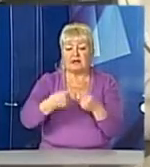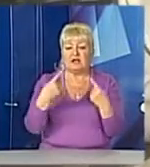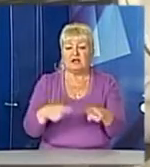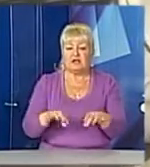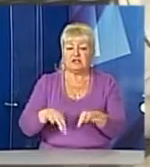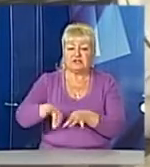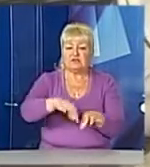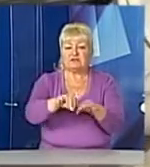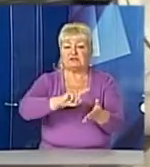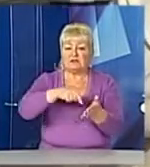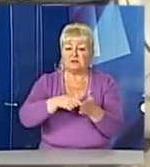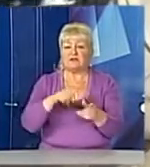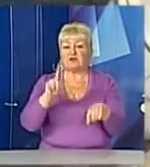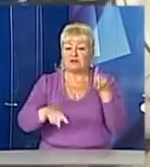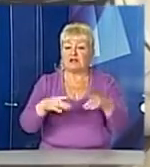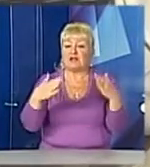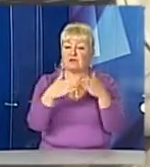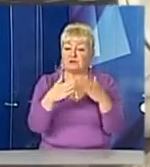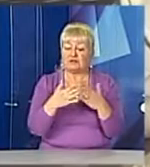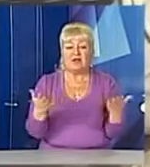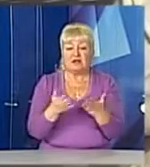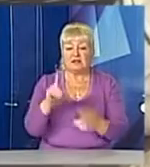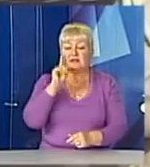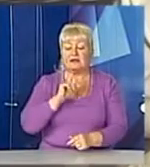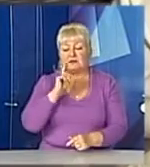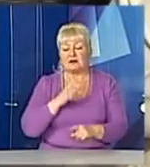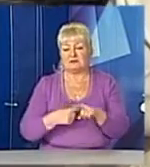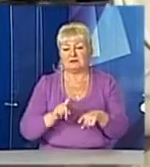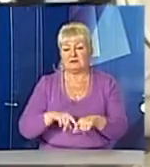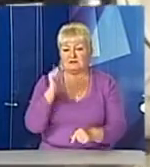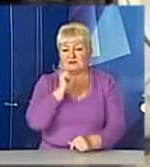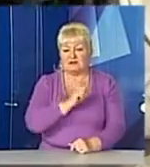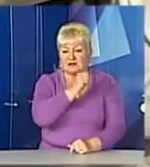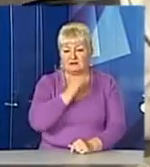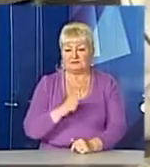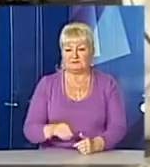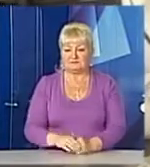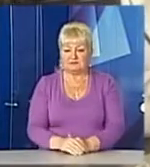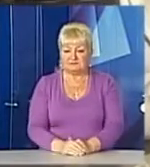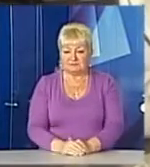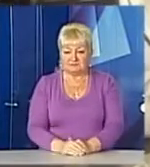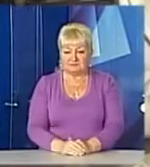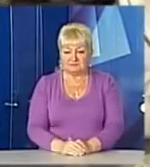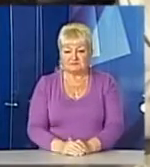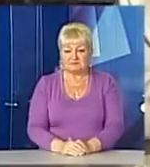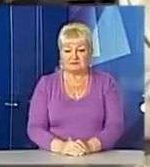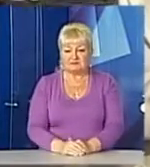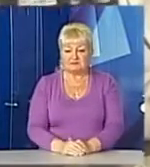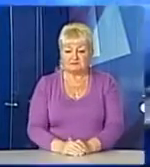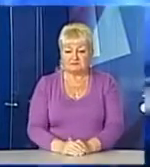деякі будівлі. Щоправда, які саме, наразі у секреті. Ірина Кашмарик, Роман Бучко, новини.